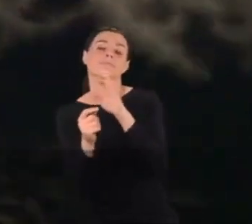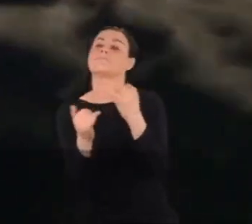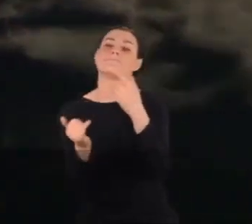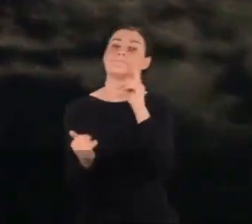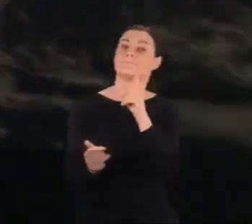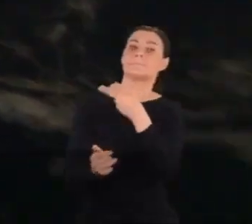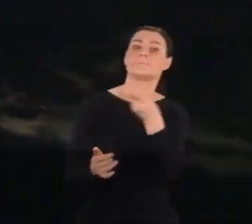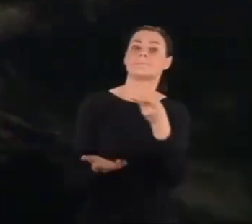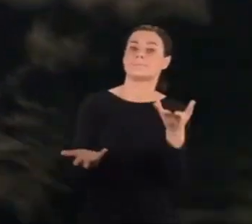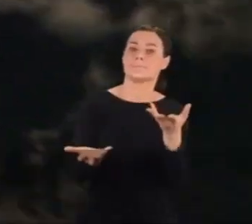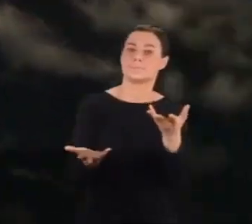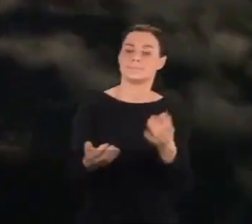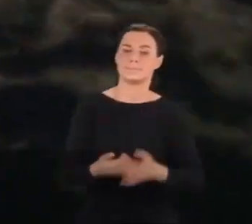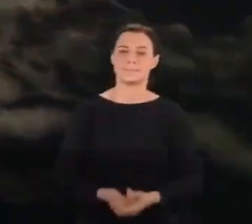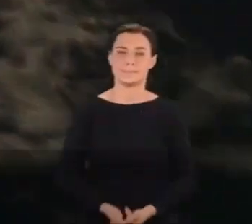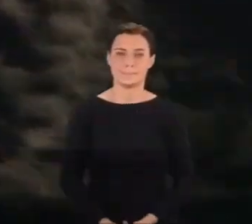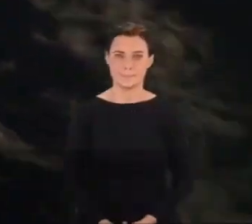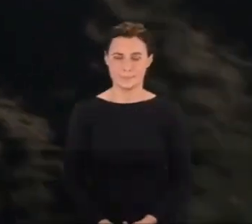Majoraną.